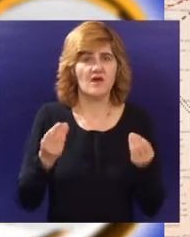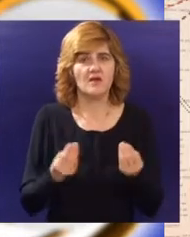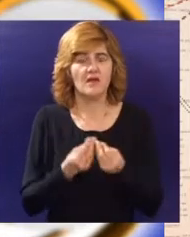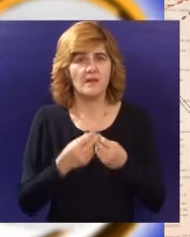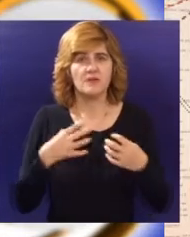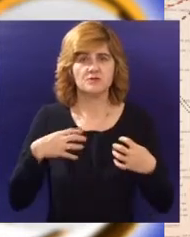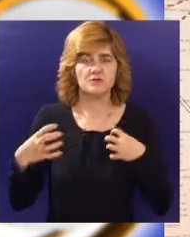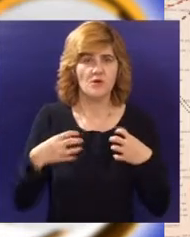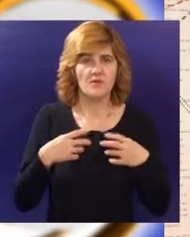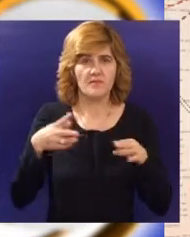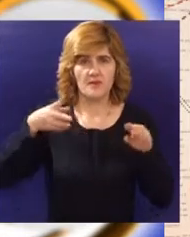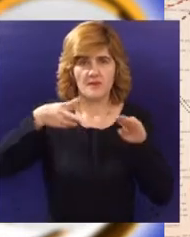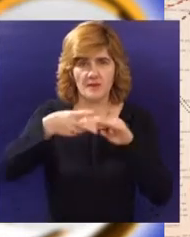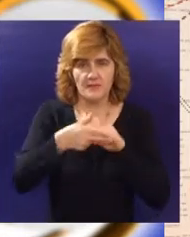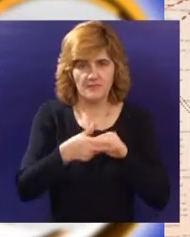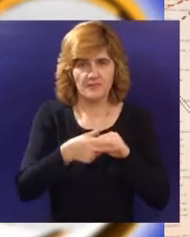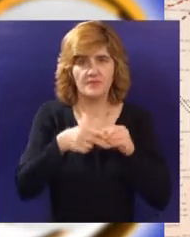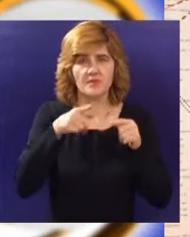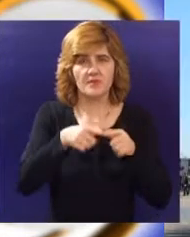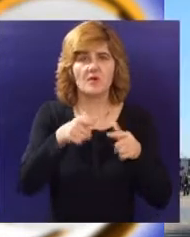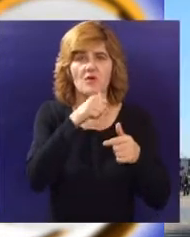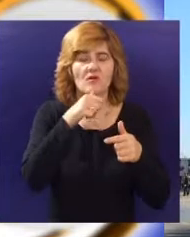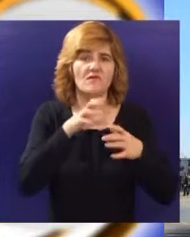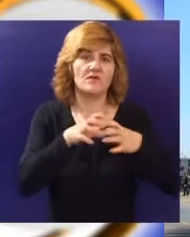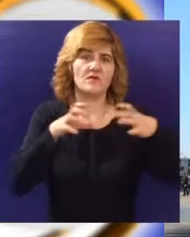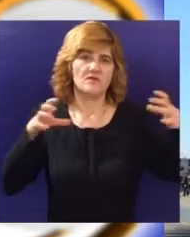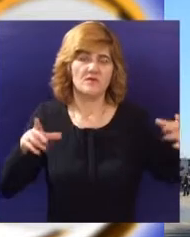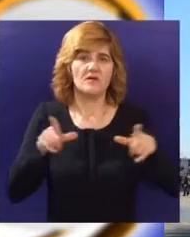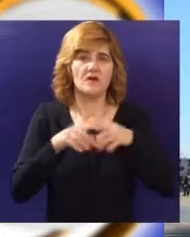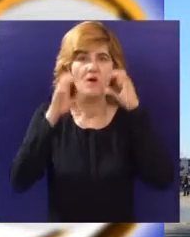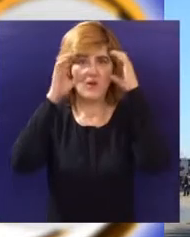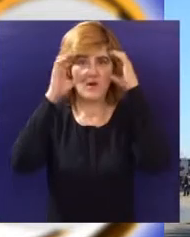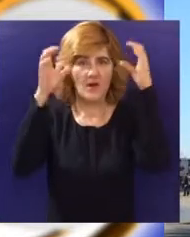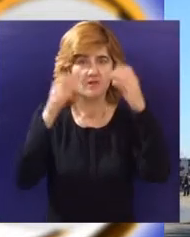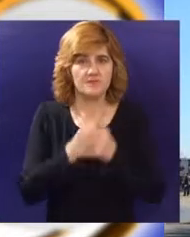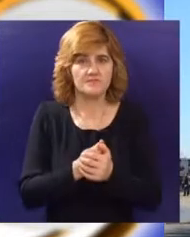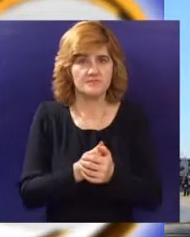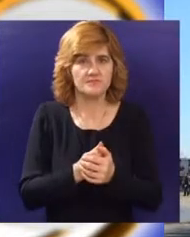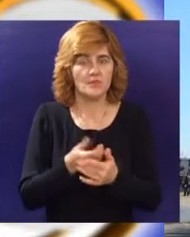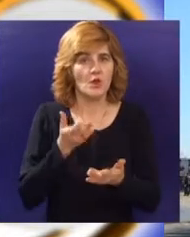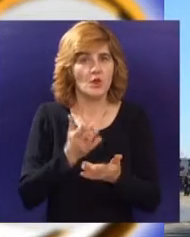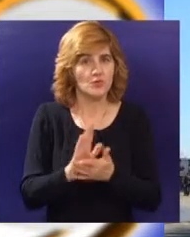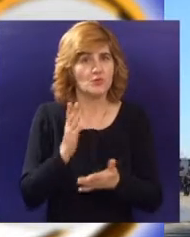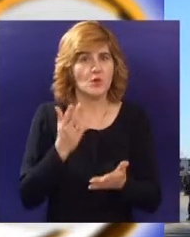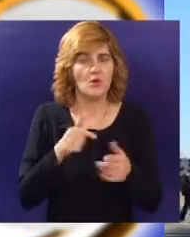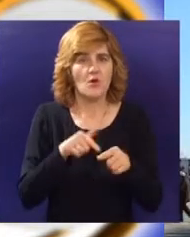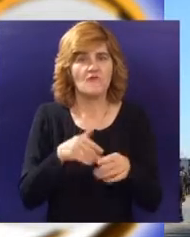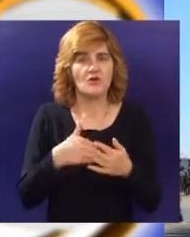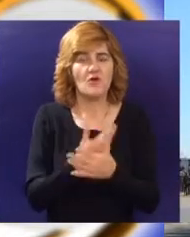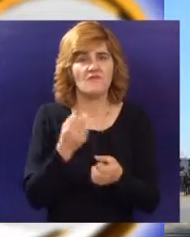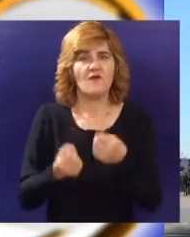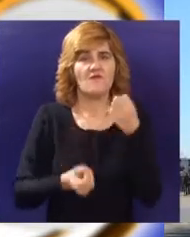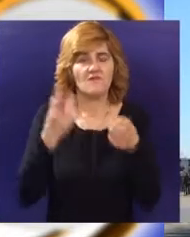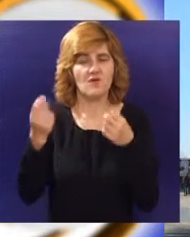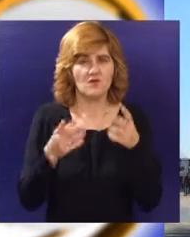bila isključena i taj plato bi su stvari pristili za gledalce. Ako se bude gradila nova, parterna fontana, u obzir će biti